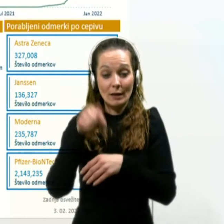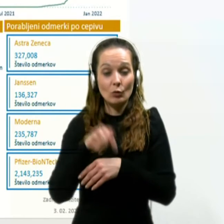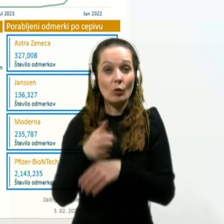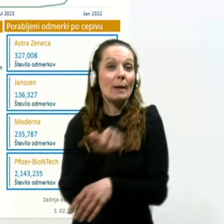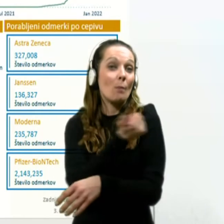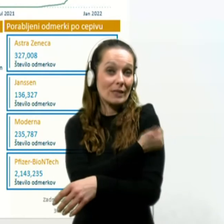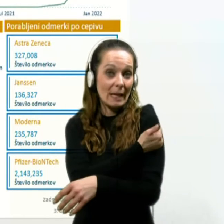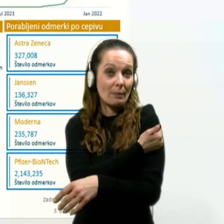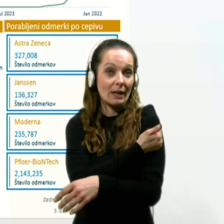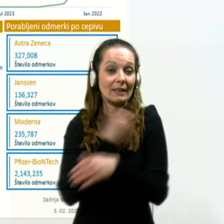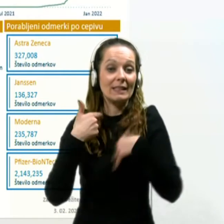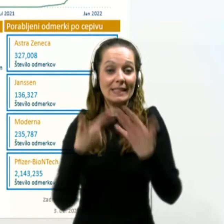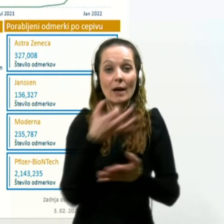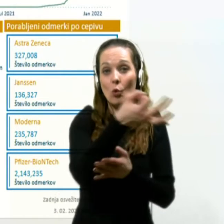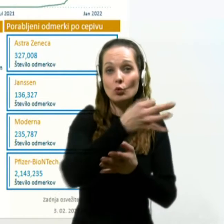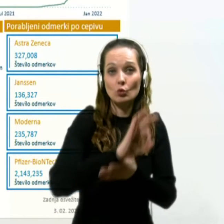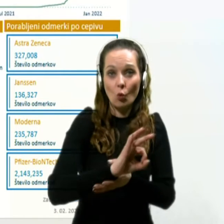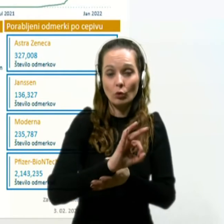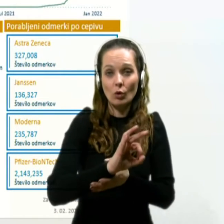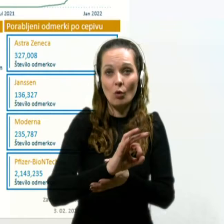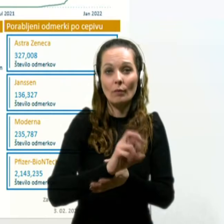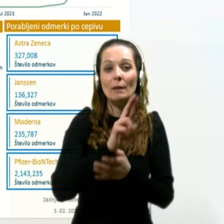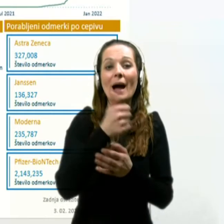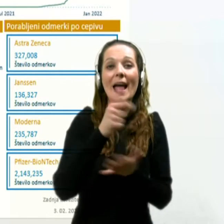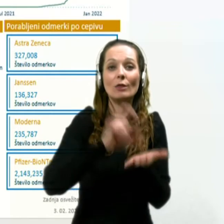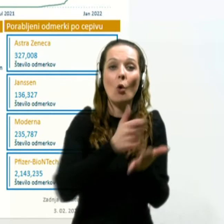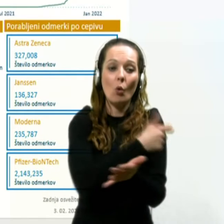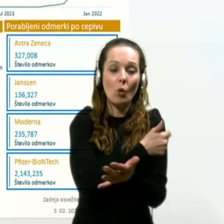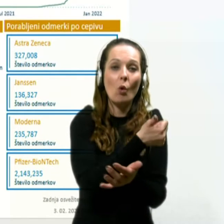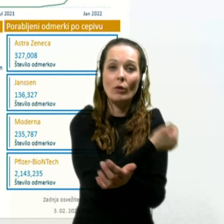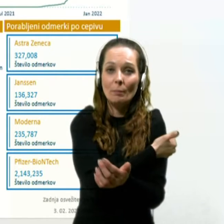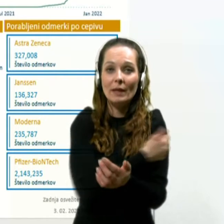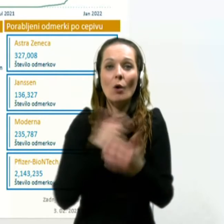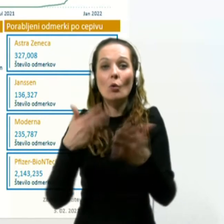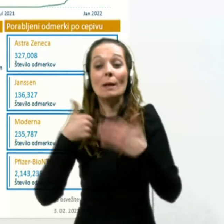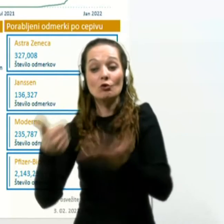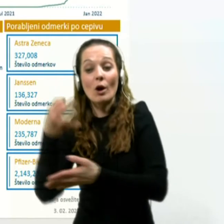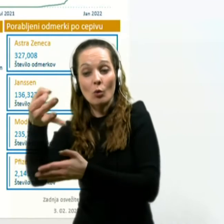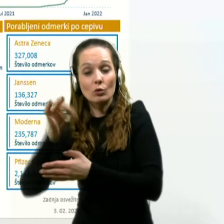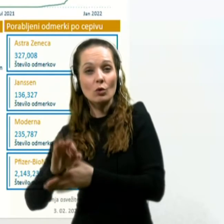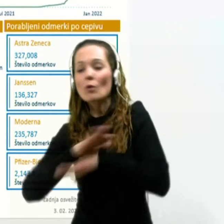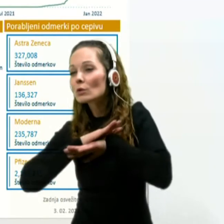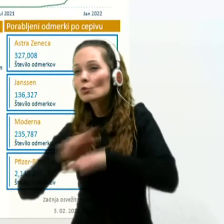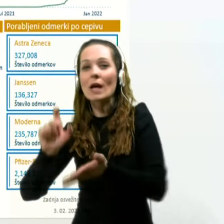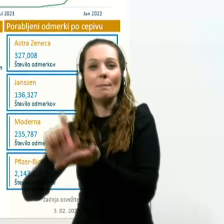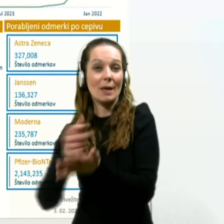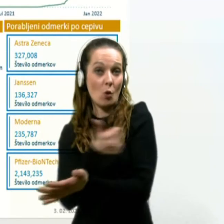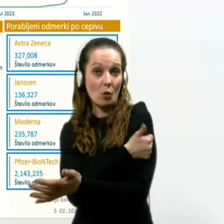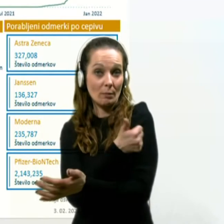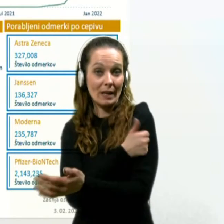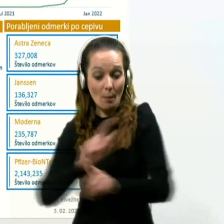pocepljenih 70 odstotkov z enim odmerkom in 68 odstotkov. Z vsemi odmerki